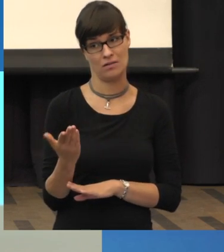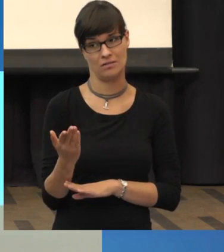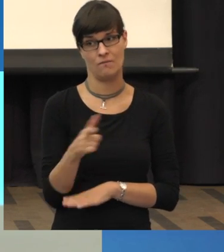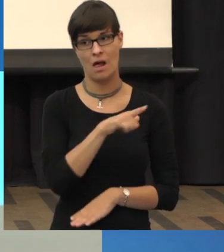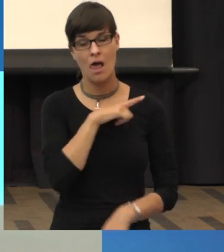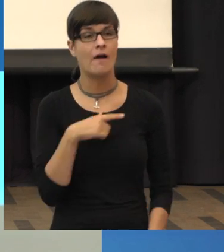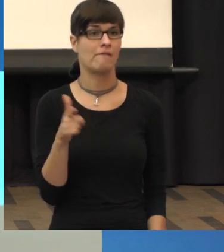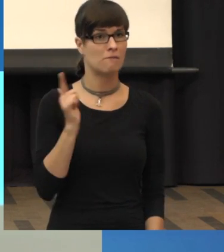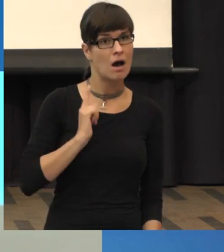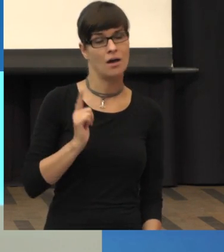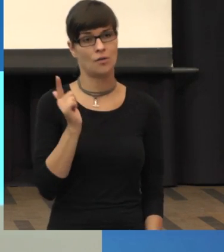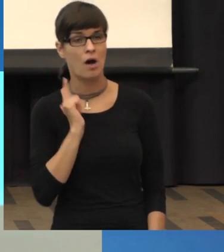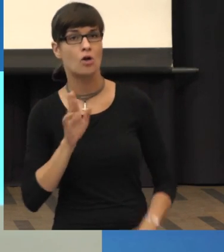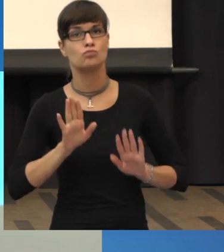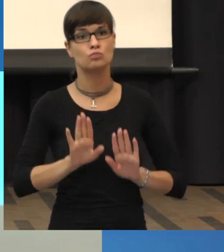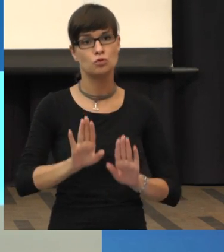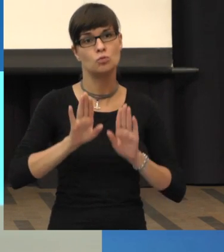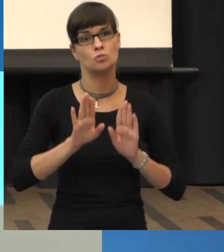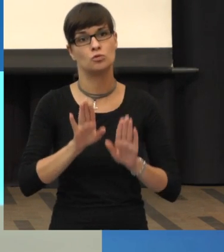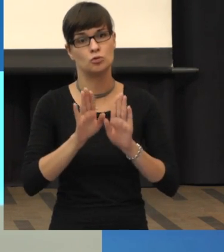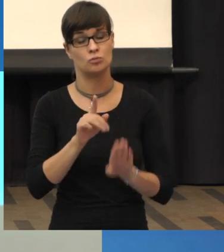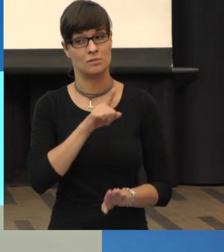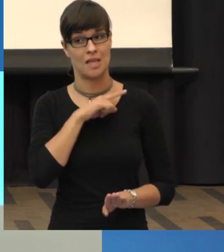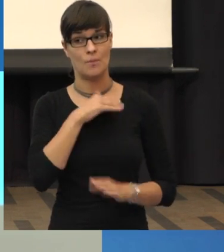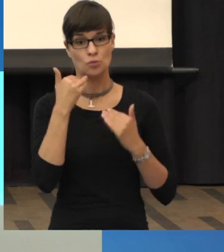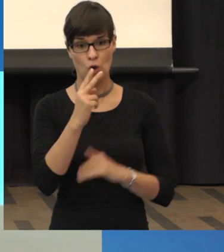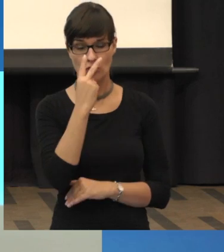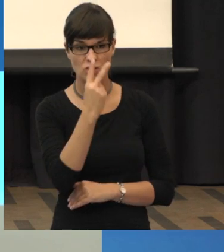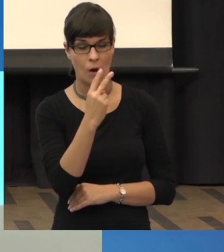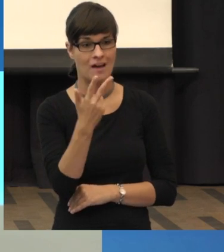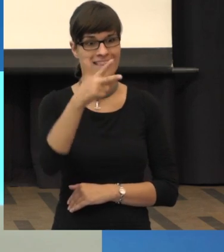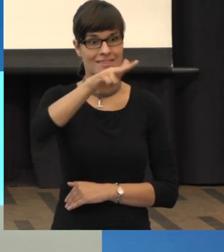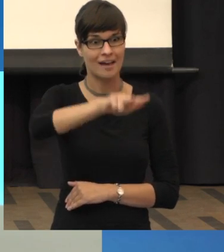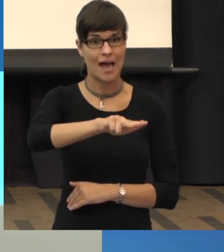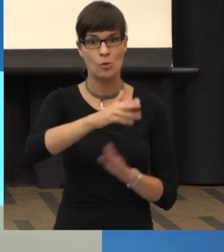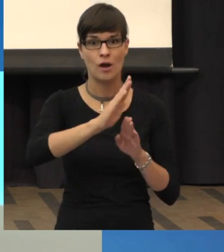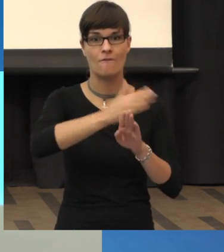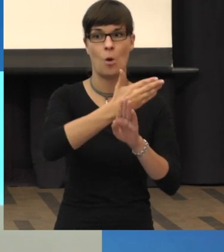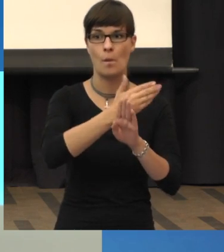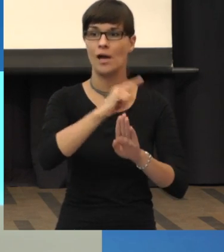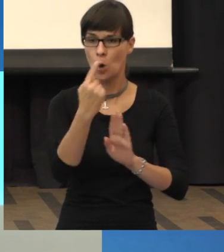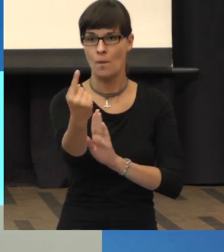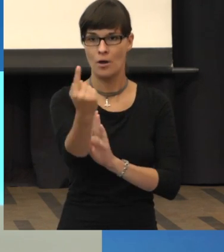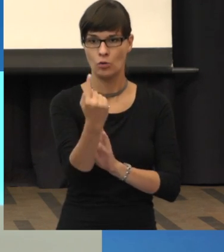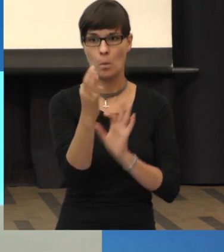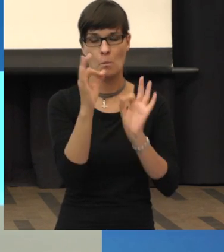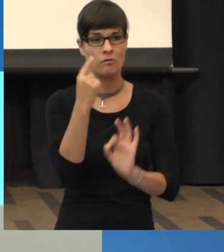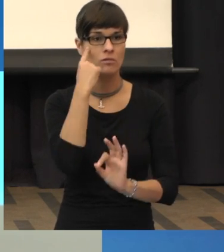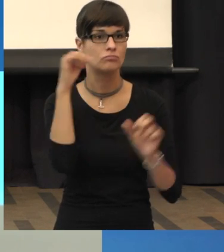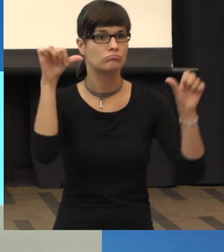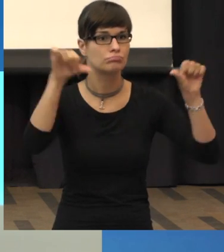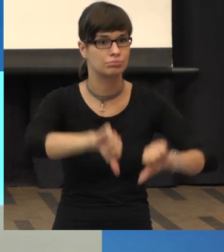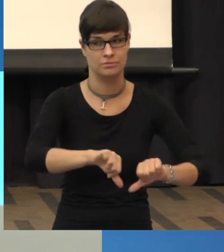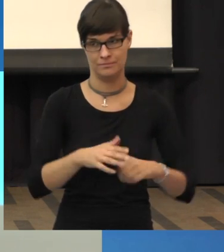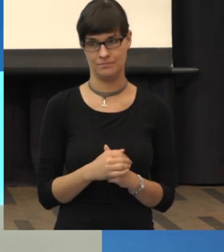beobachten oft, dass die Patienten nach drei, vier Monaten erst dann wiederkommen und dann ist es deutlich weiter fortgeschritten, insbesondere wenn